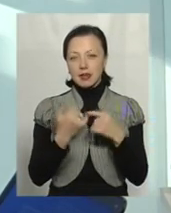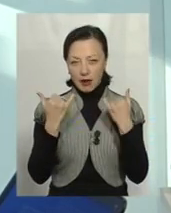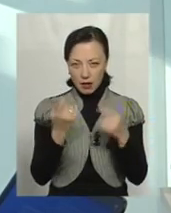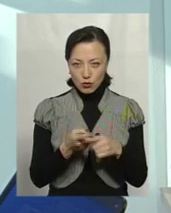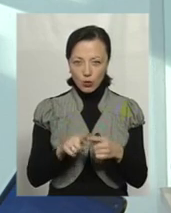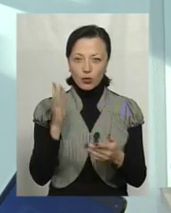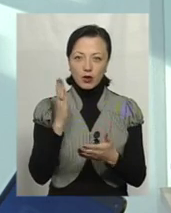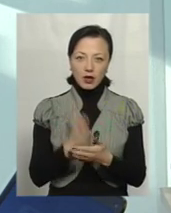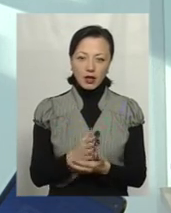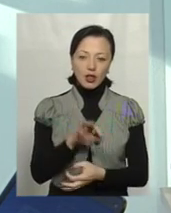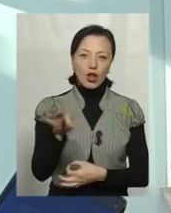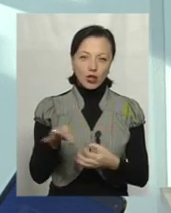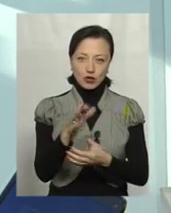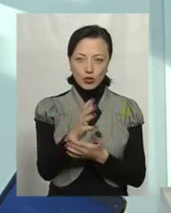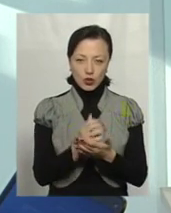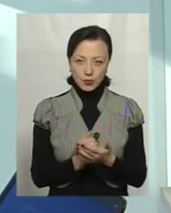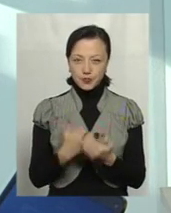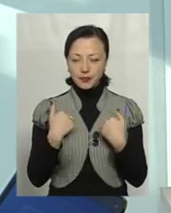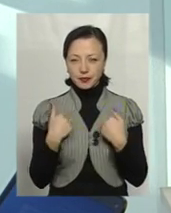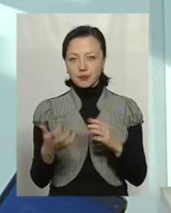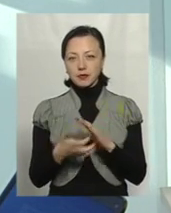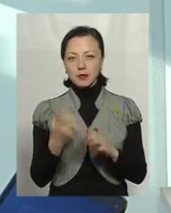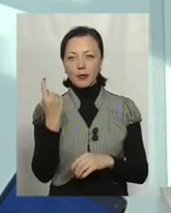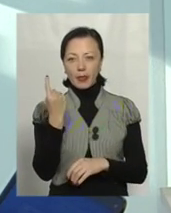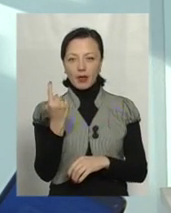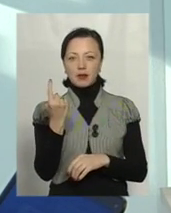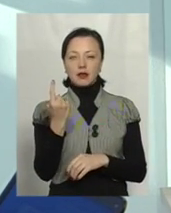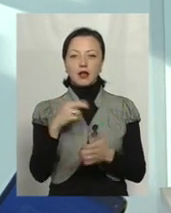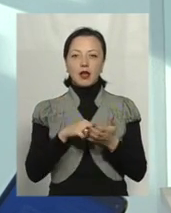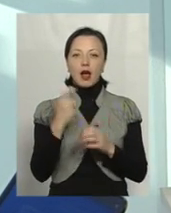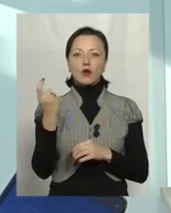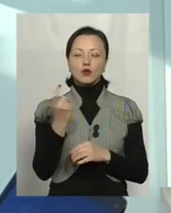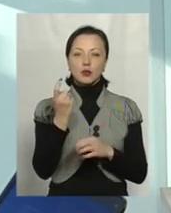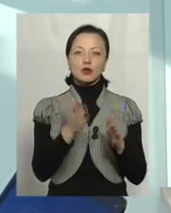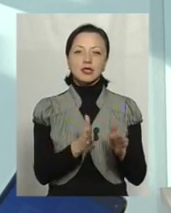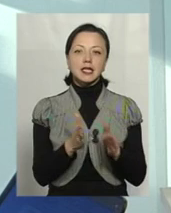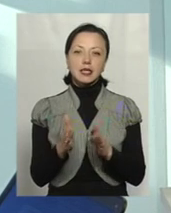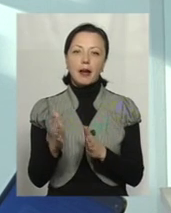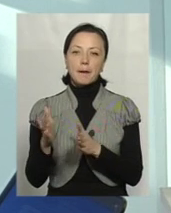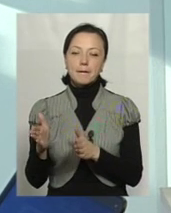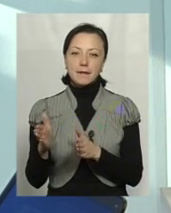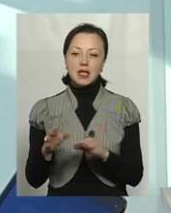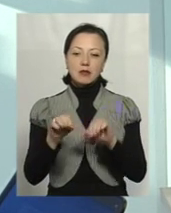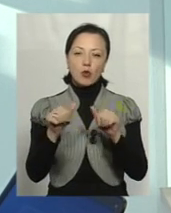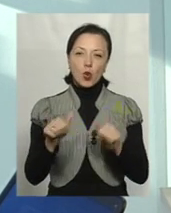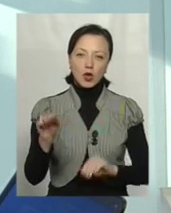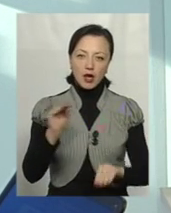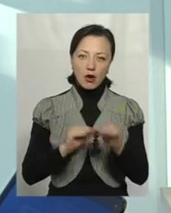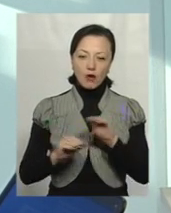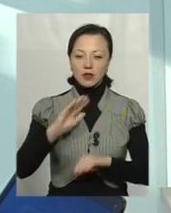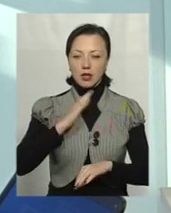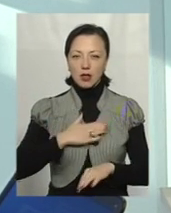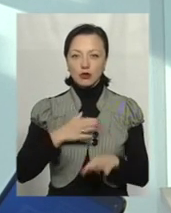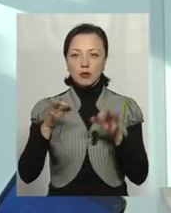аж надлишок ресурсів. Нам не вистачає одного – економічної системи, змодельованої за нашою